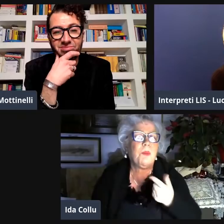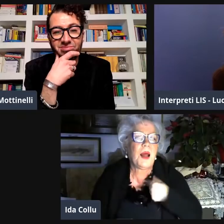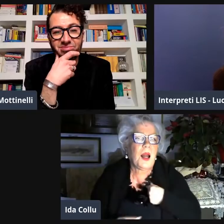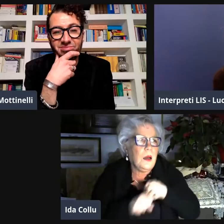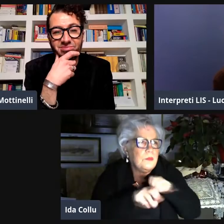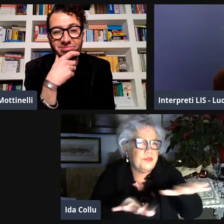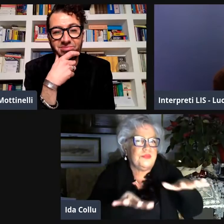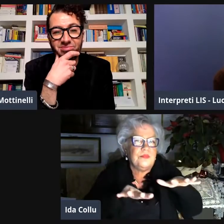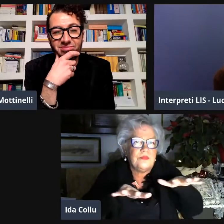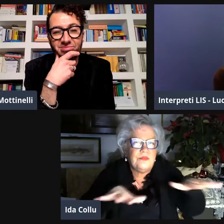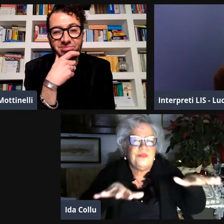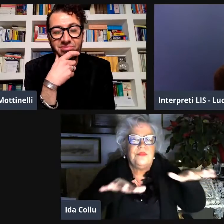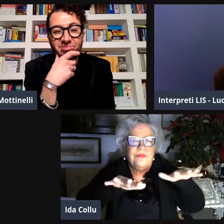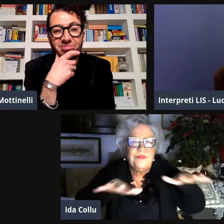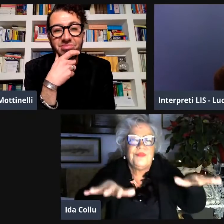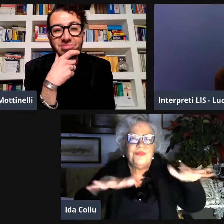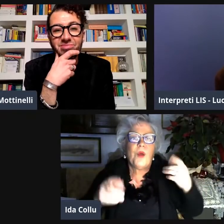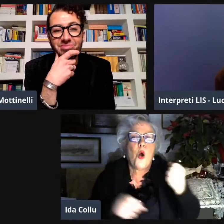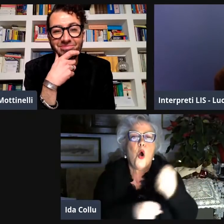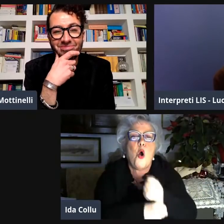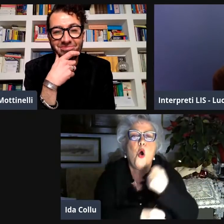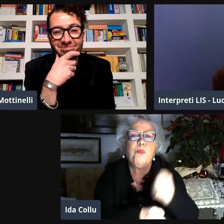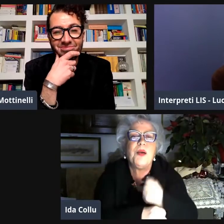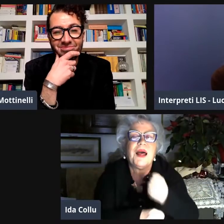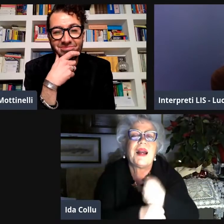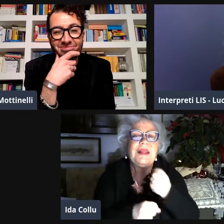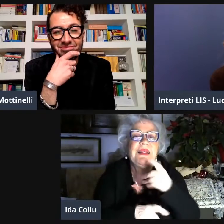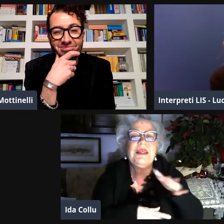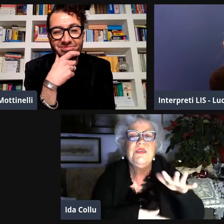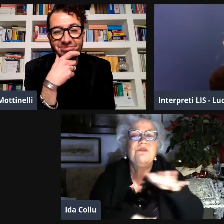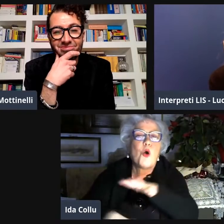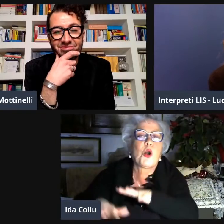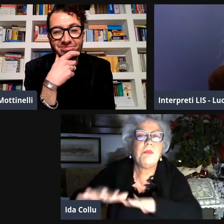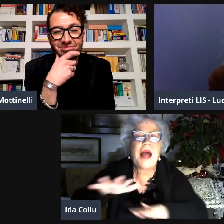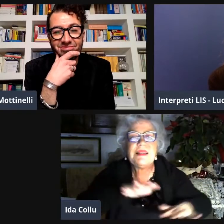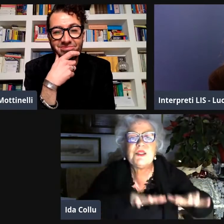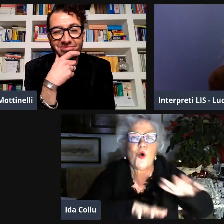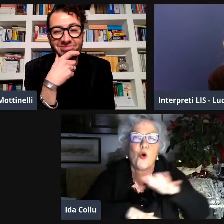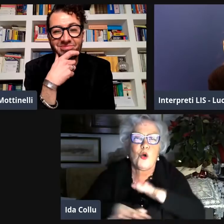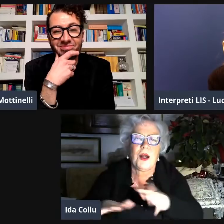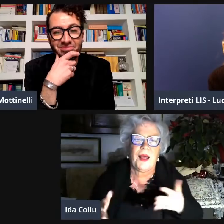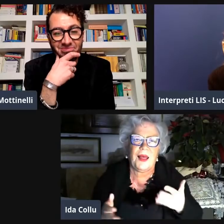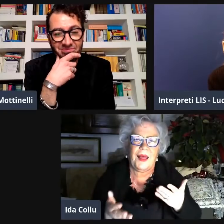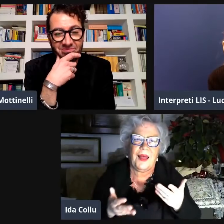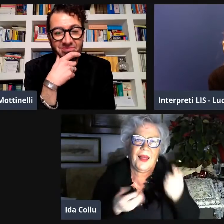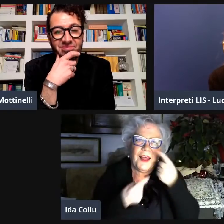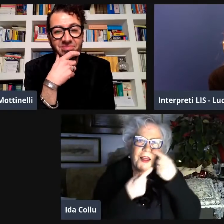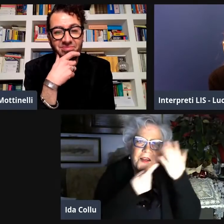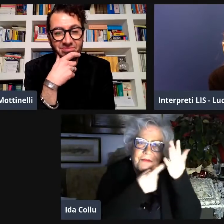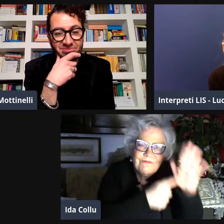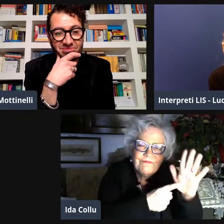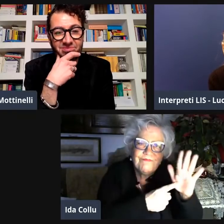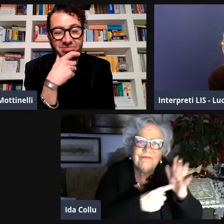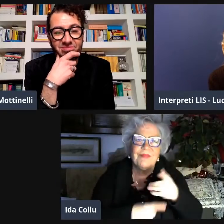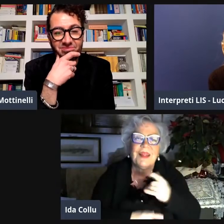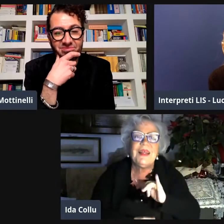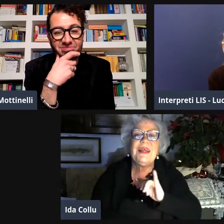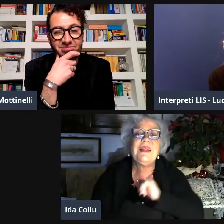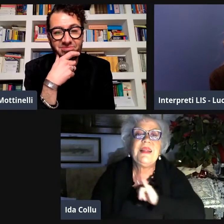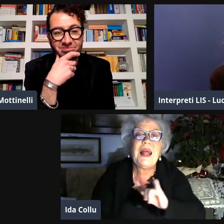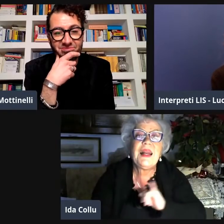Luigi ma si sono dimenticati che questo è il suo vero nome e quindi pian pianino si riesce a diffondere le informazioni